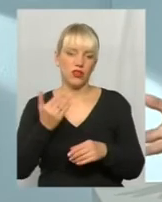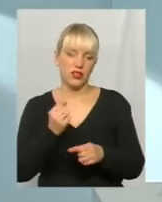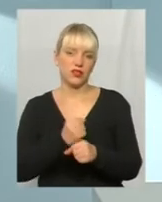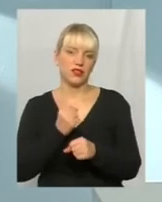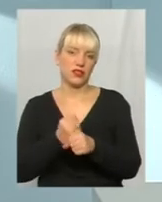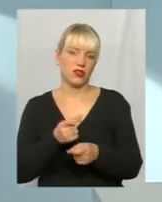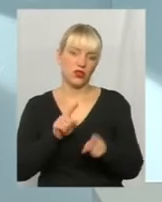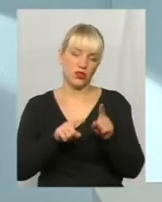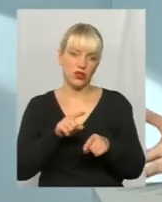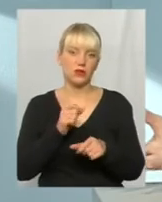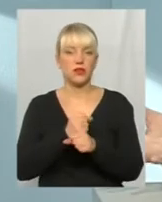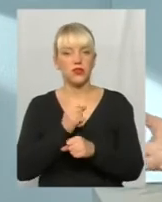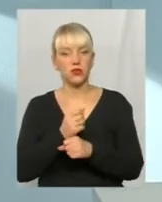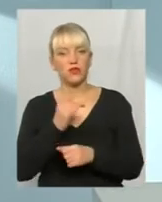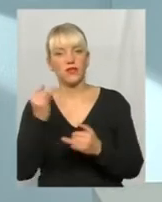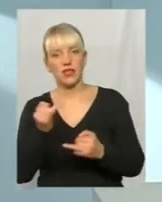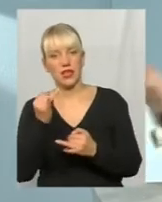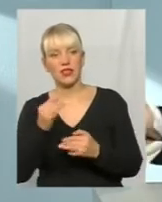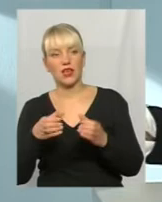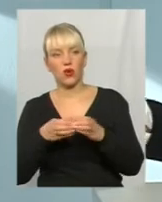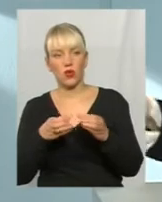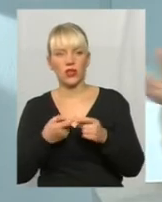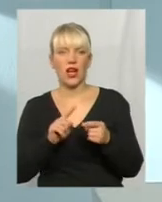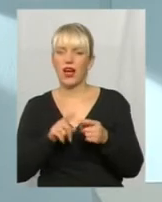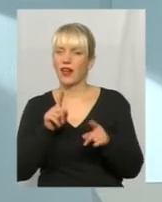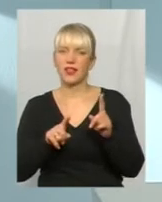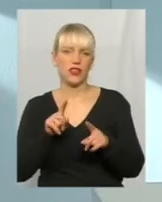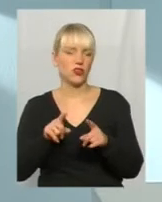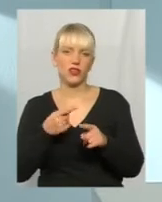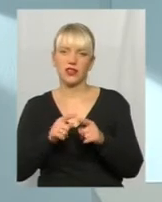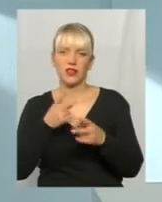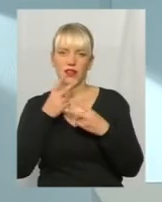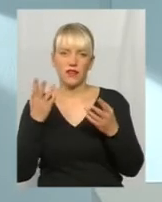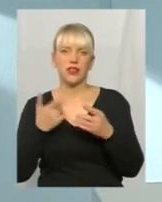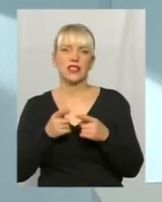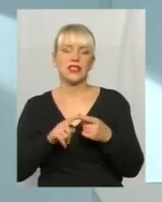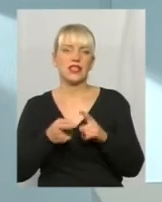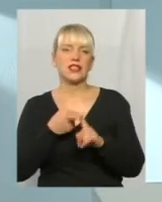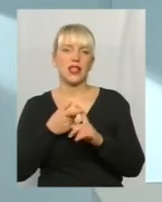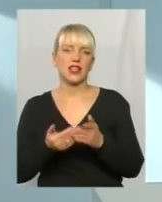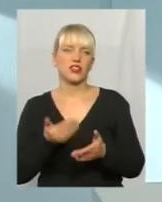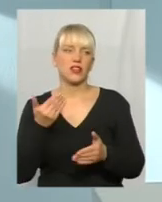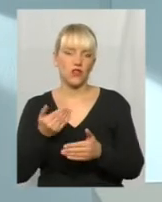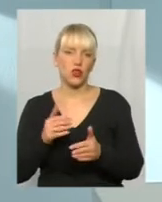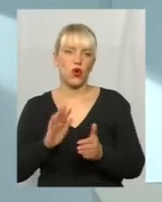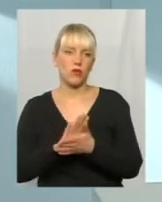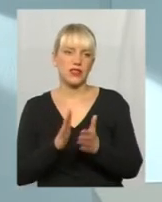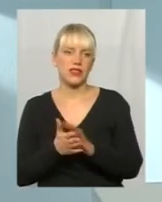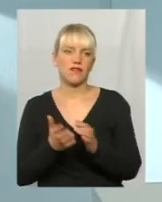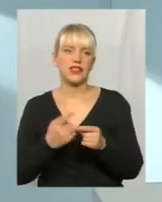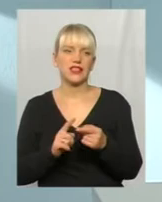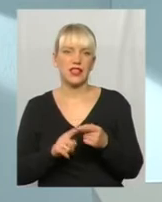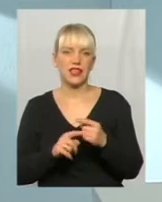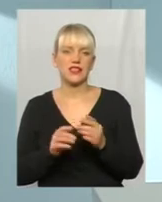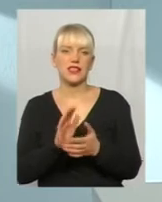колективу, іноді не видно таких дій. Це залежить від обставин. Але, знову-таки, це залежить